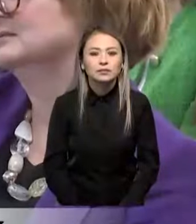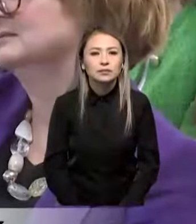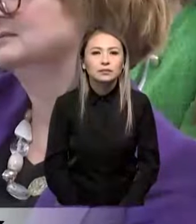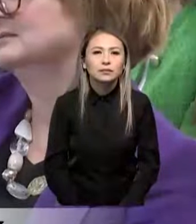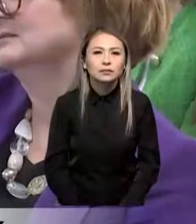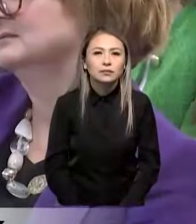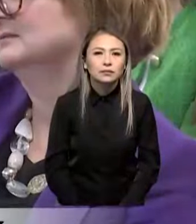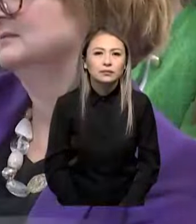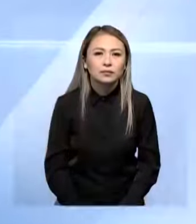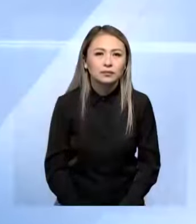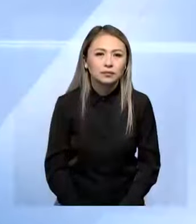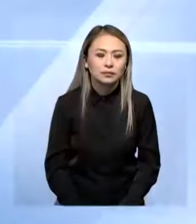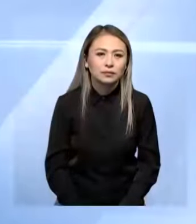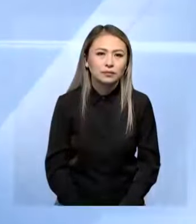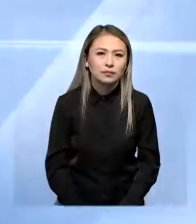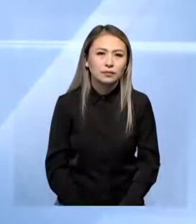кезет.